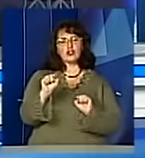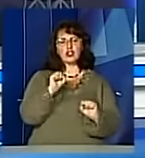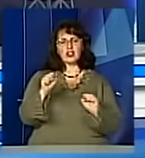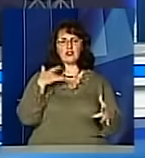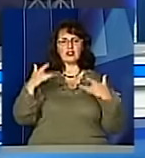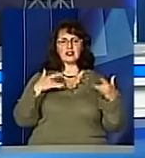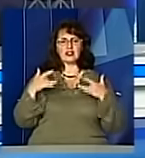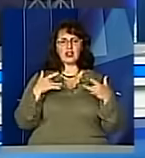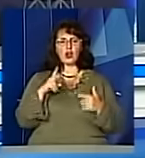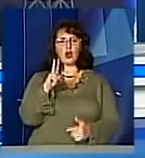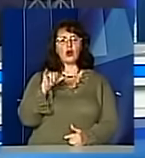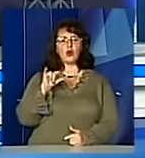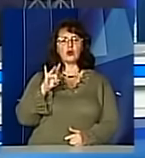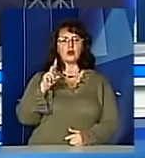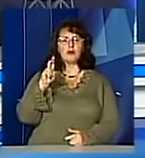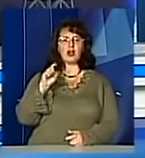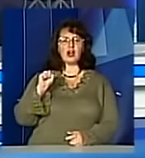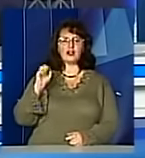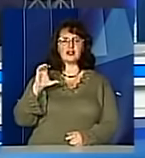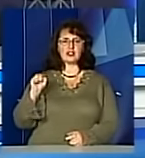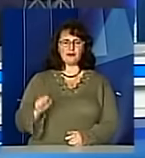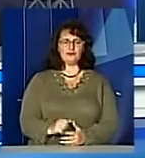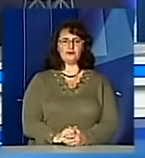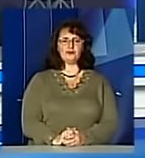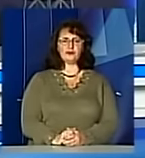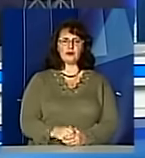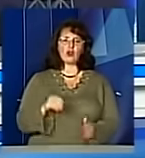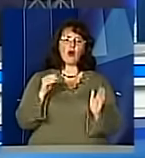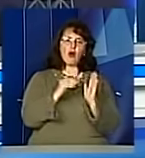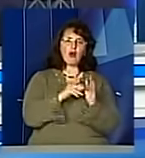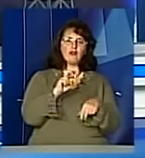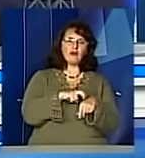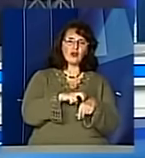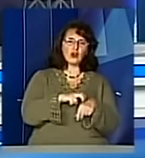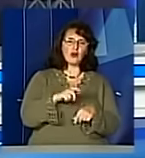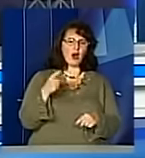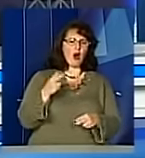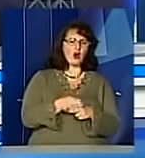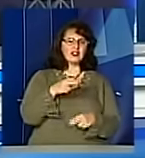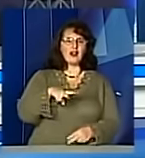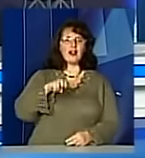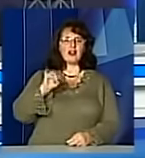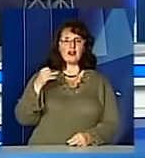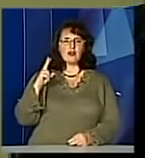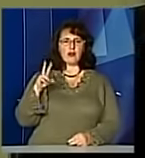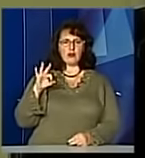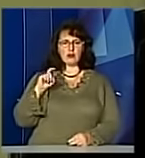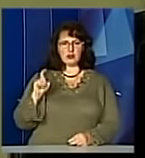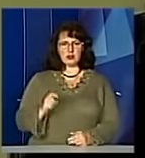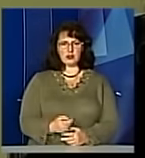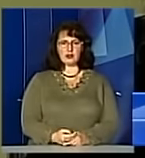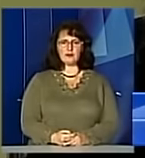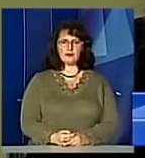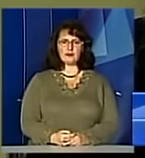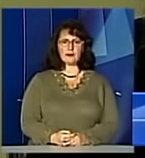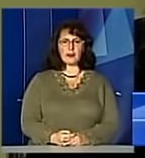імені Леся Курбаса Володимира Кучинського, якому встановили діагноз «гострий лейкоз». Цей